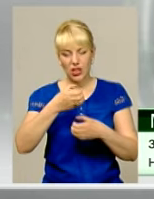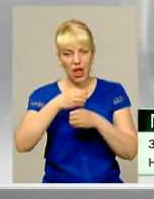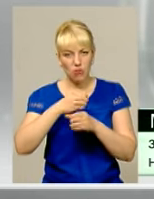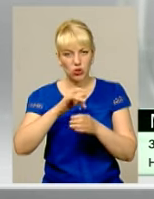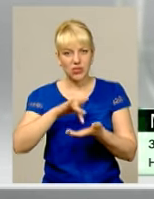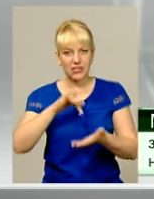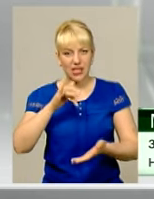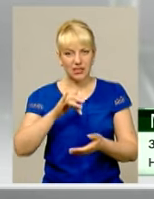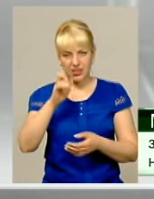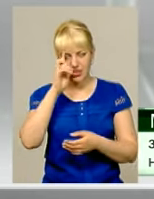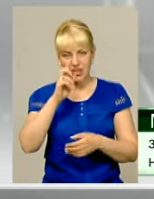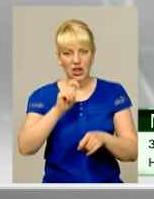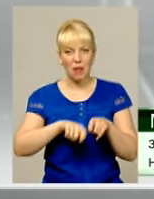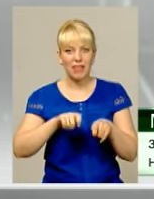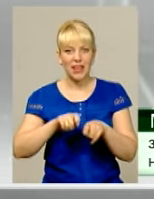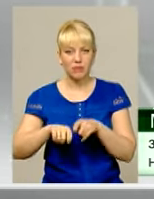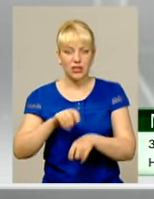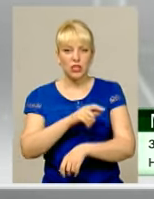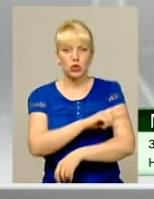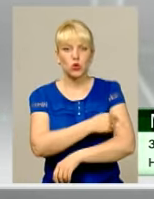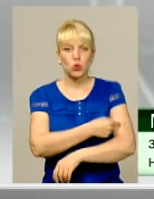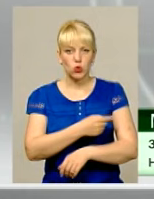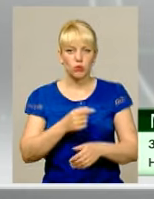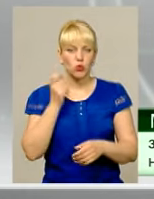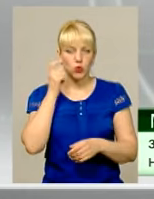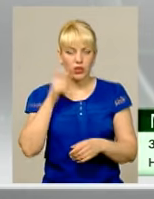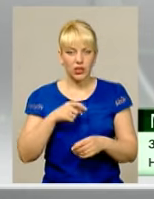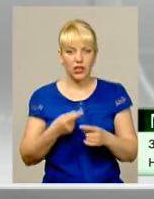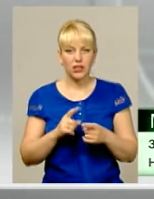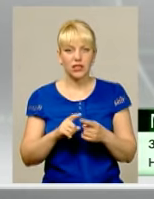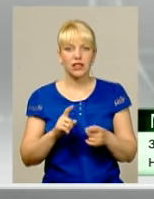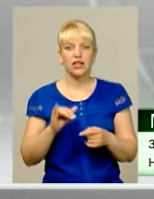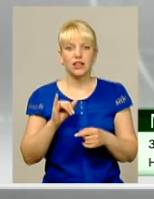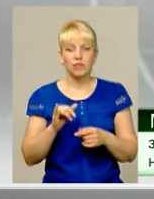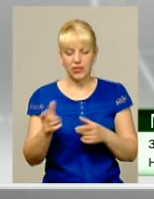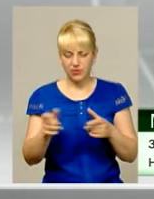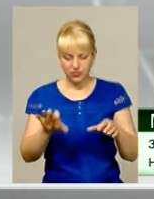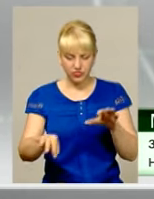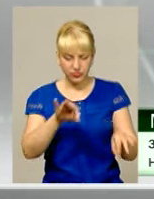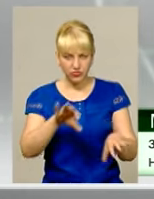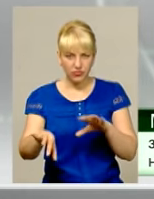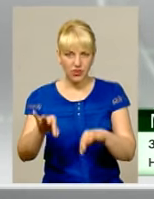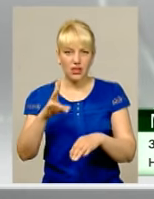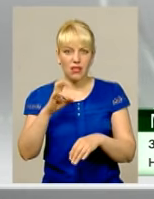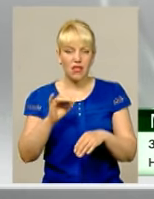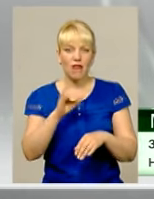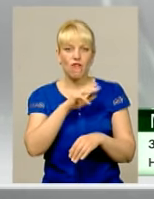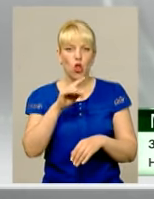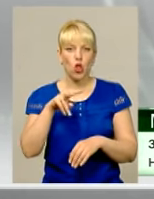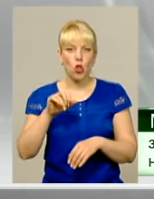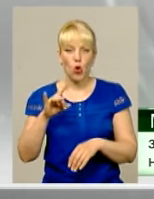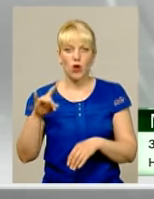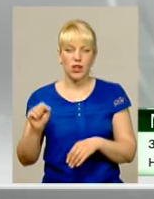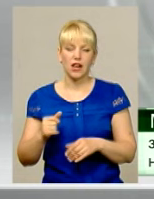центр Держстанопідслужби України Відібрано дослідження змиви з предметів довкілля на патогенну мікрофлору, йомуно-патогенну